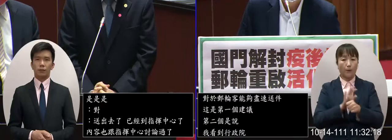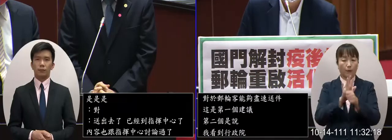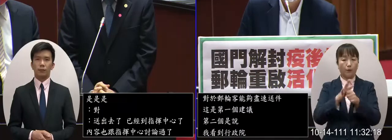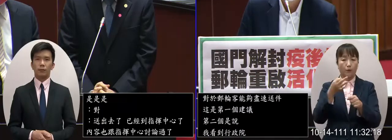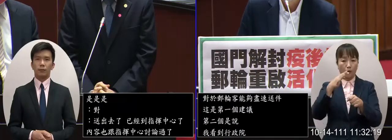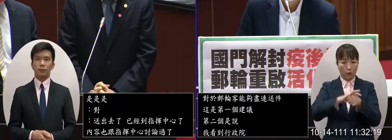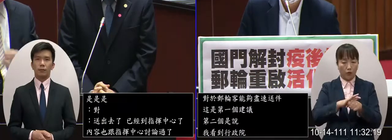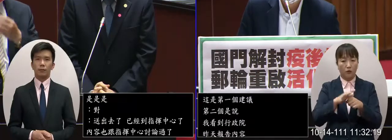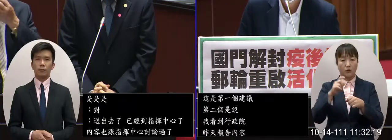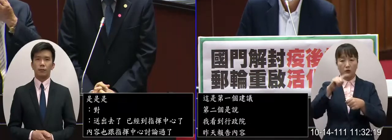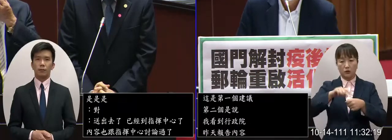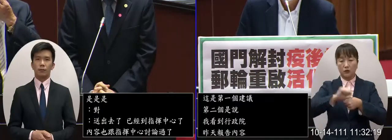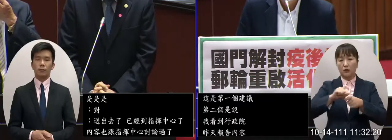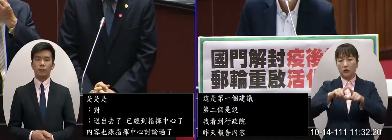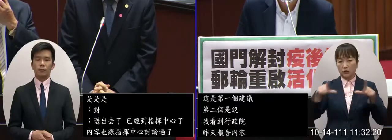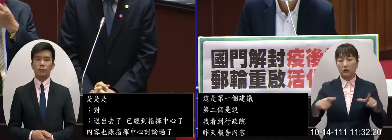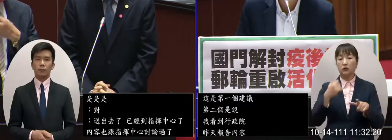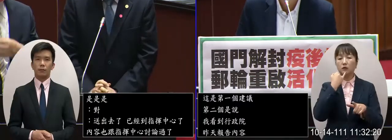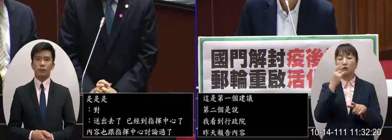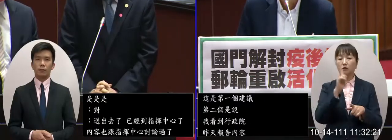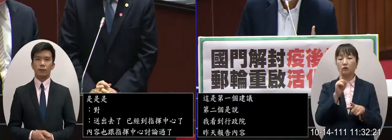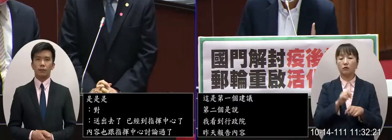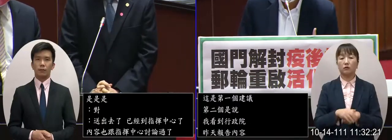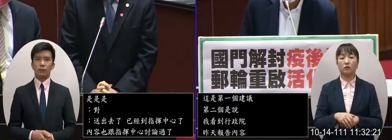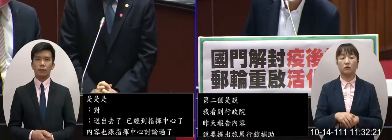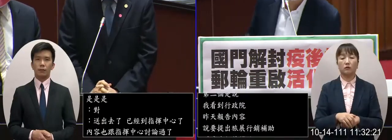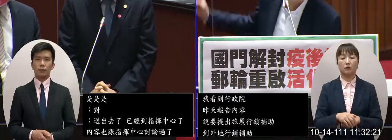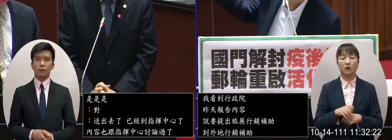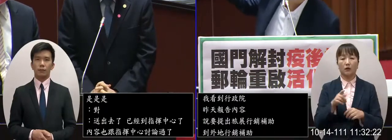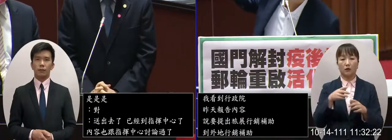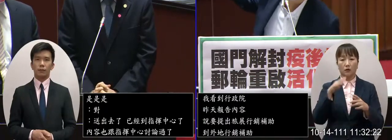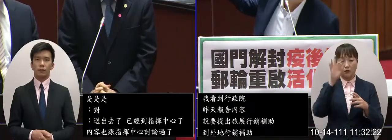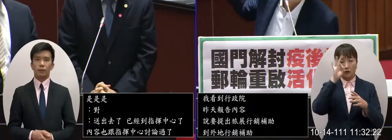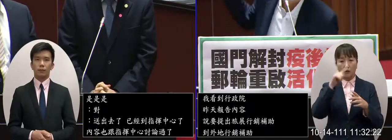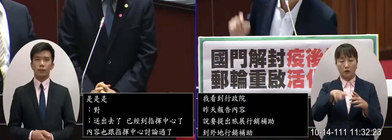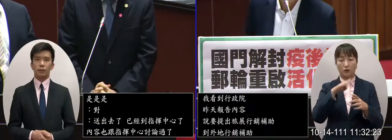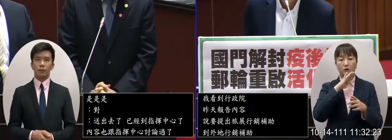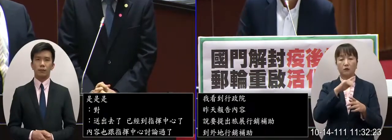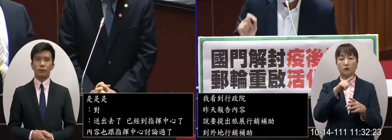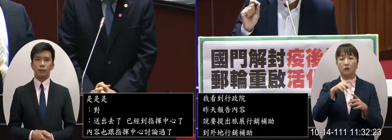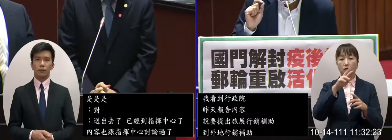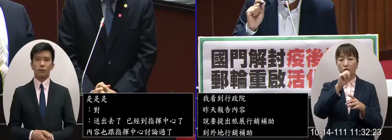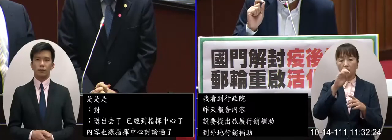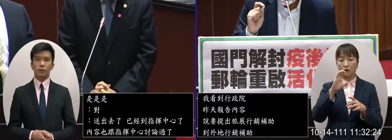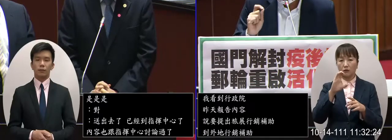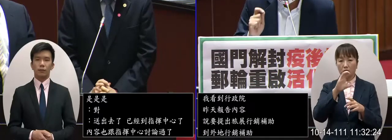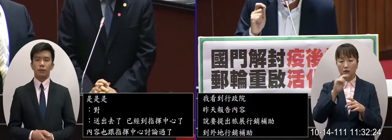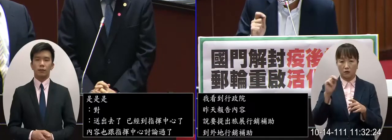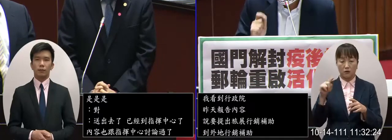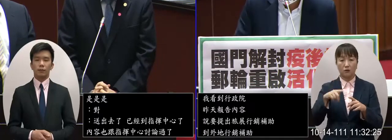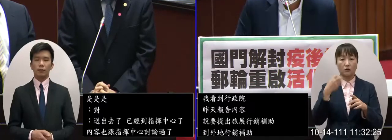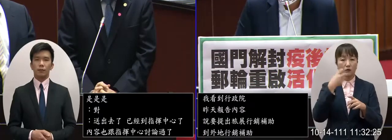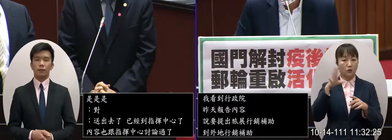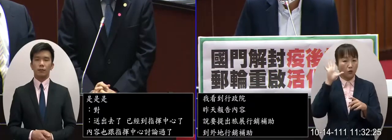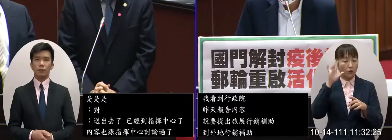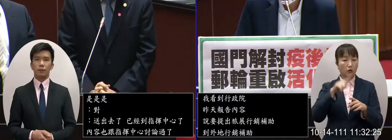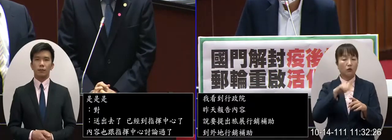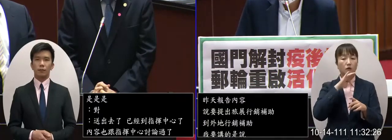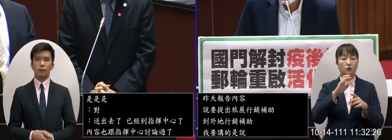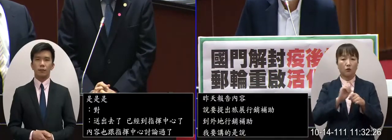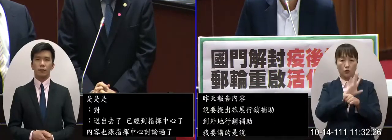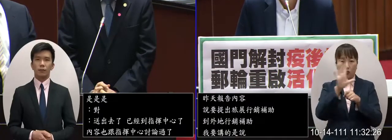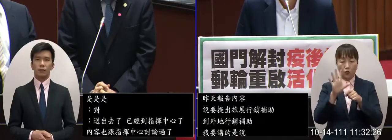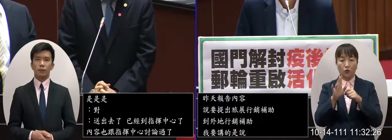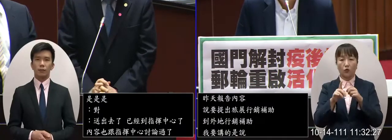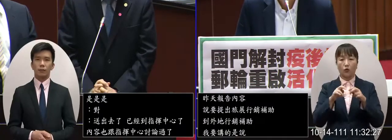希望可以擴大或者倍增主要的原因是因為你注意看這條CNN的新聞亞洲最後一個COVID-19